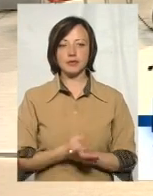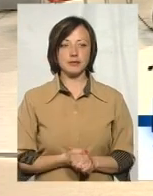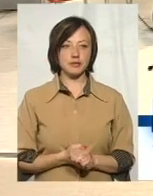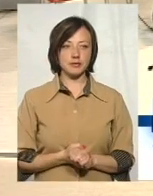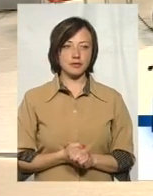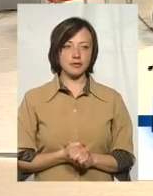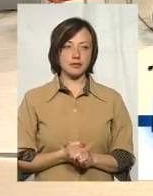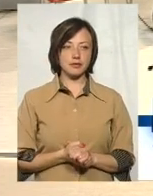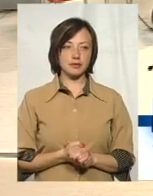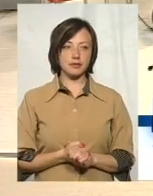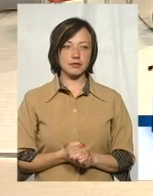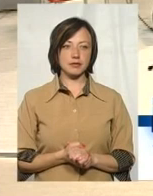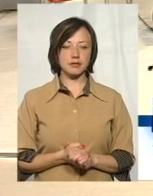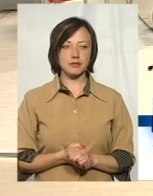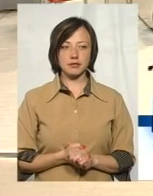будь ласка.